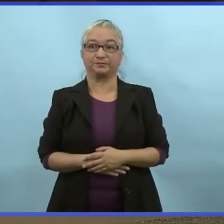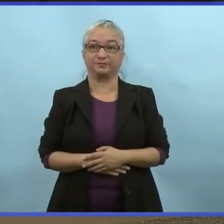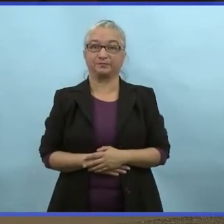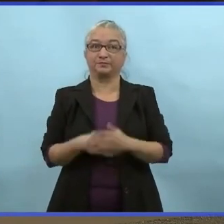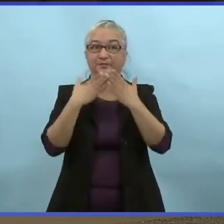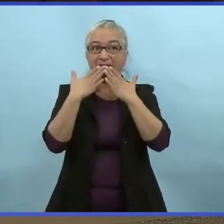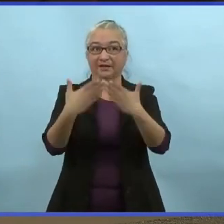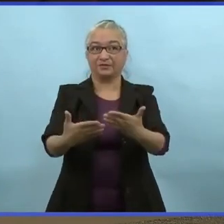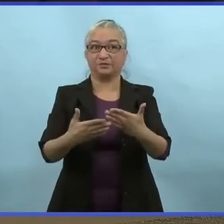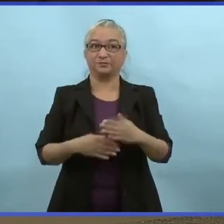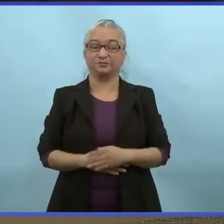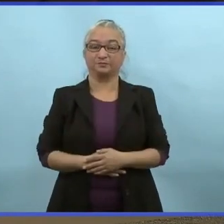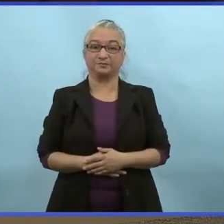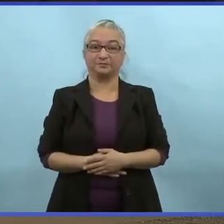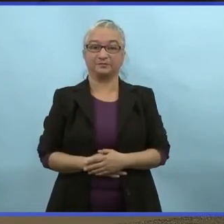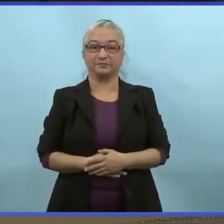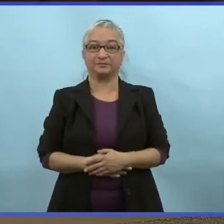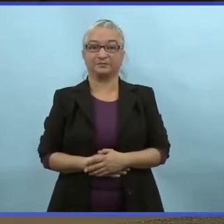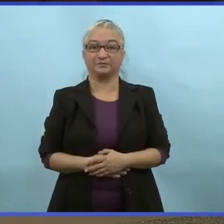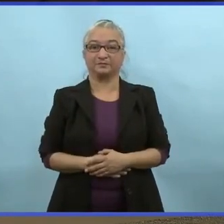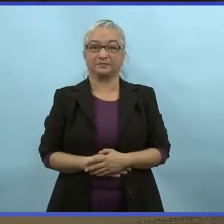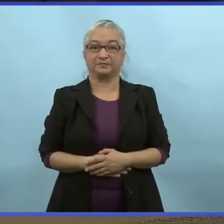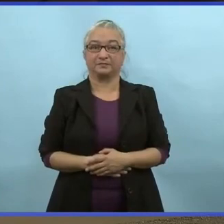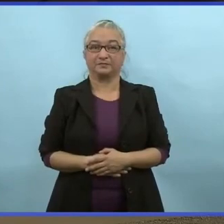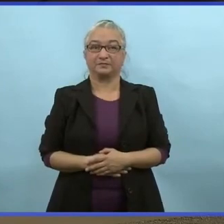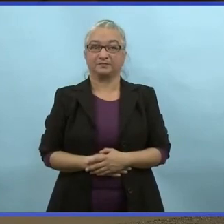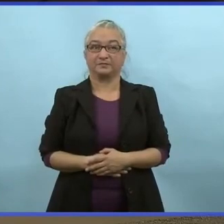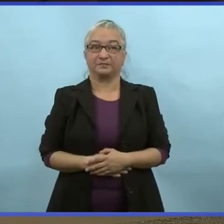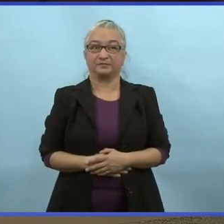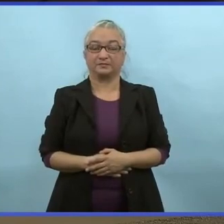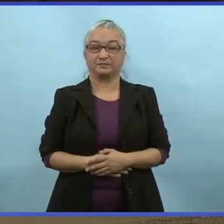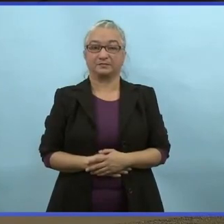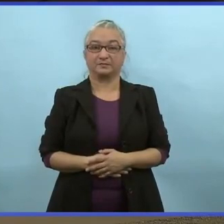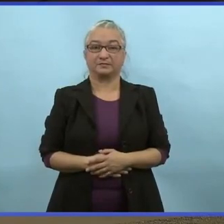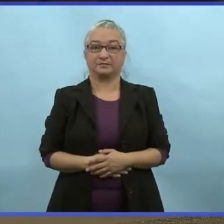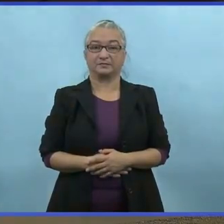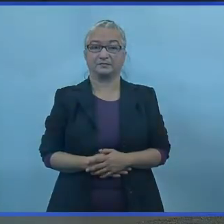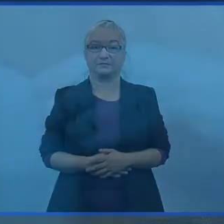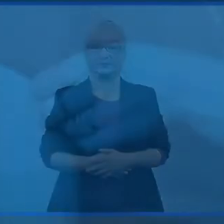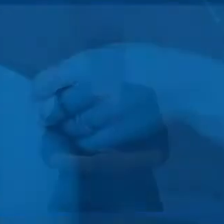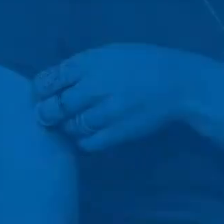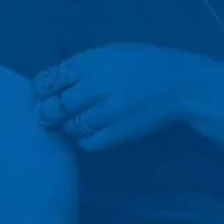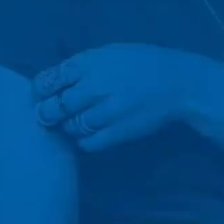Nous n'entendons plus de questions donc merci beaucoup à tout le monde. Merci. Merci.